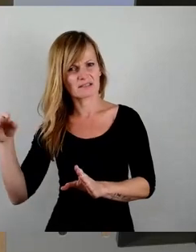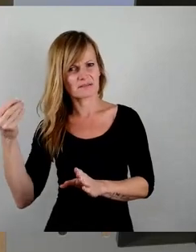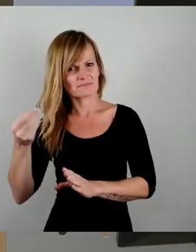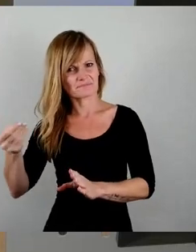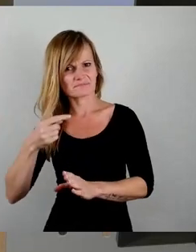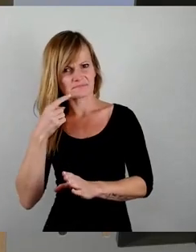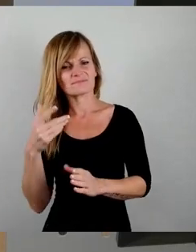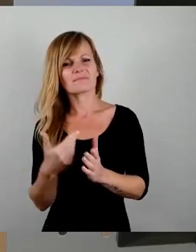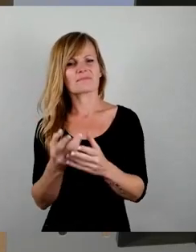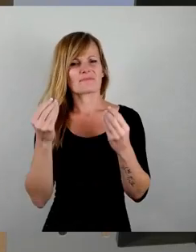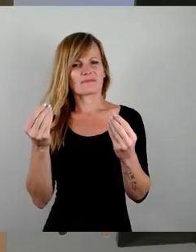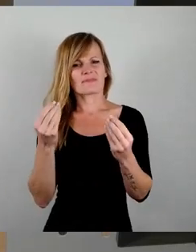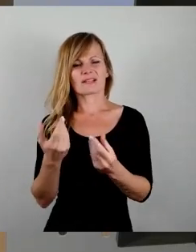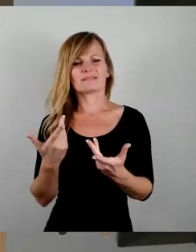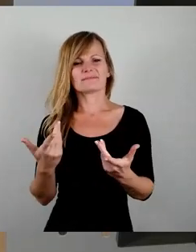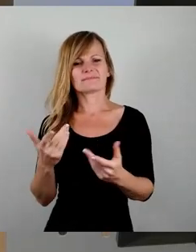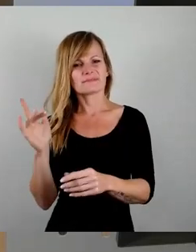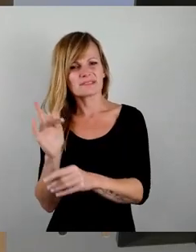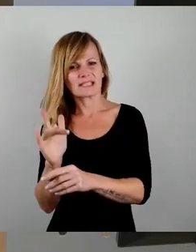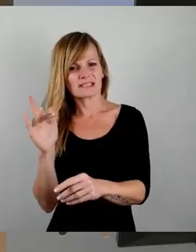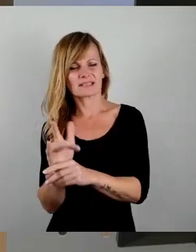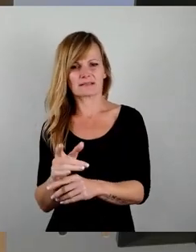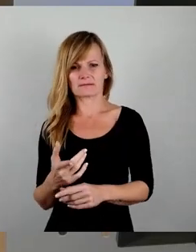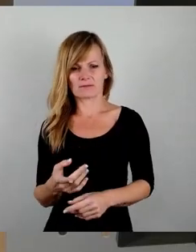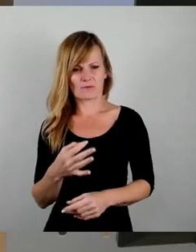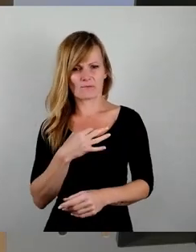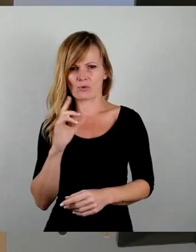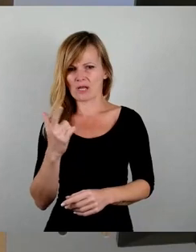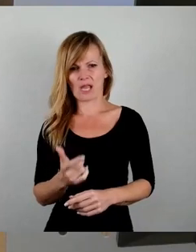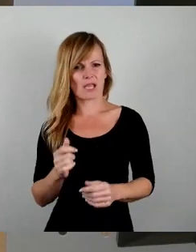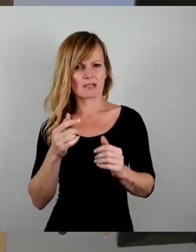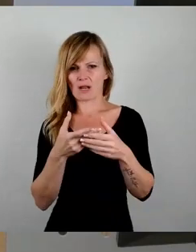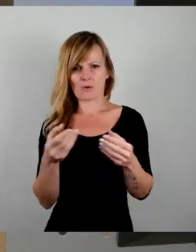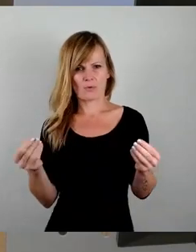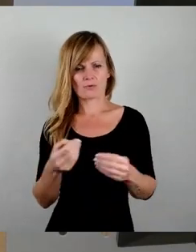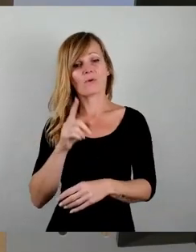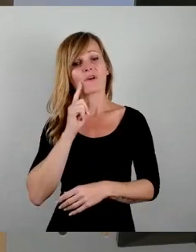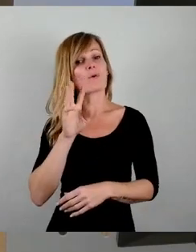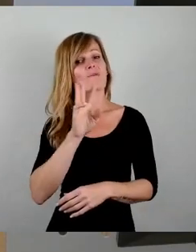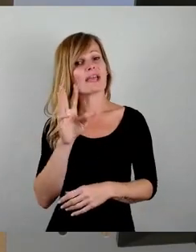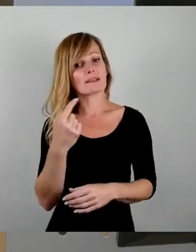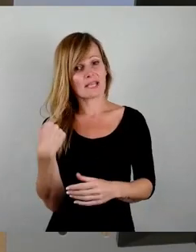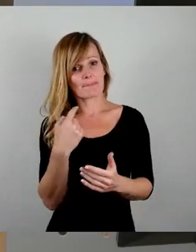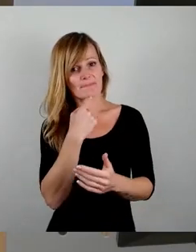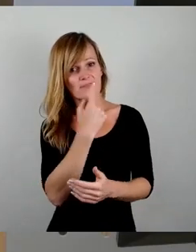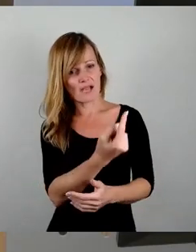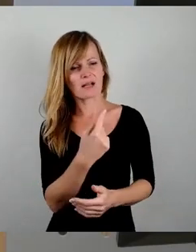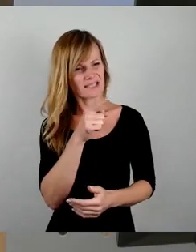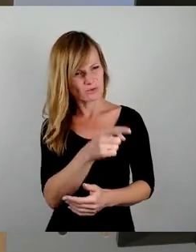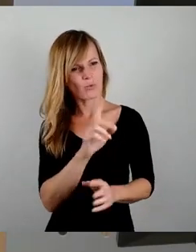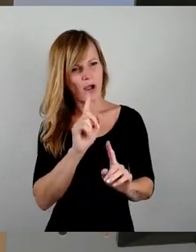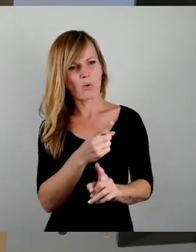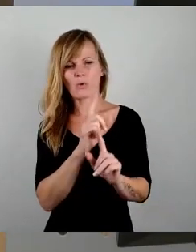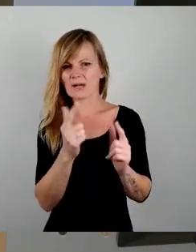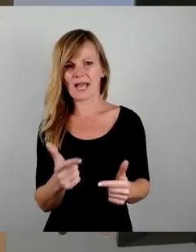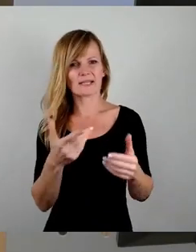Dagegenhaltung bringt uns aber noch keine Lösung. Und das, Frau Wendt, was Sie hier angesprochen haben, ist auch keine Lösung. Denn was ist denn